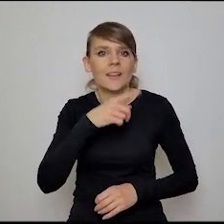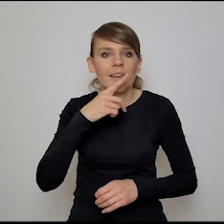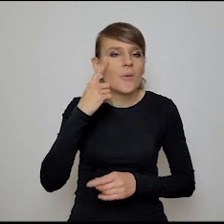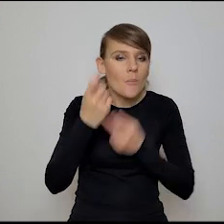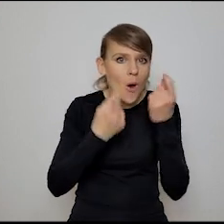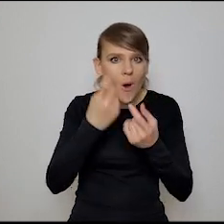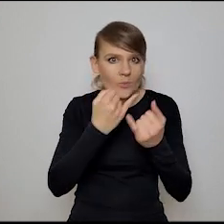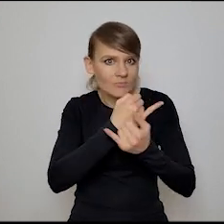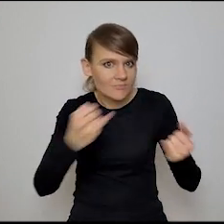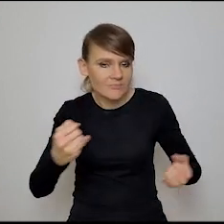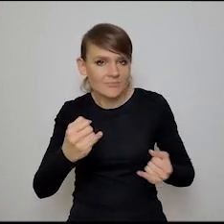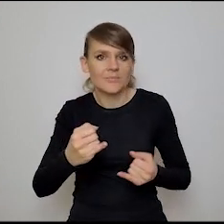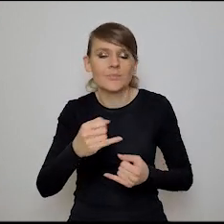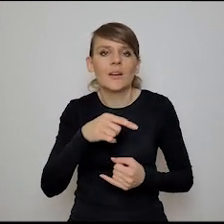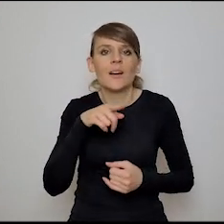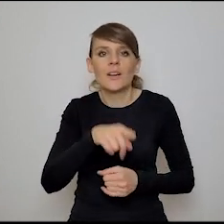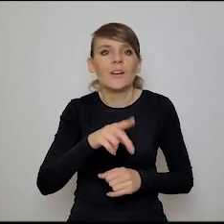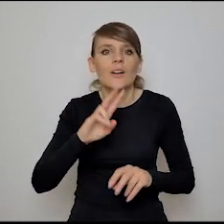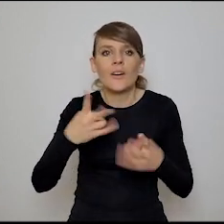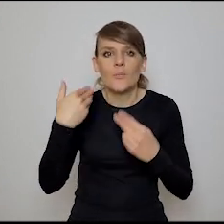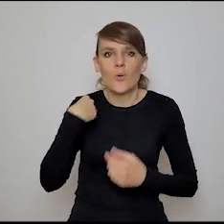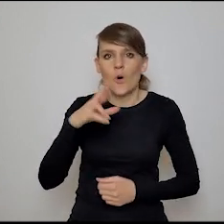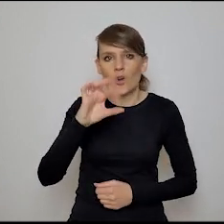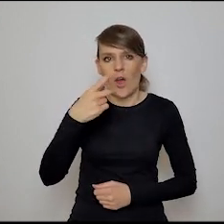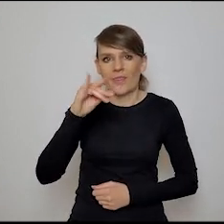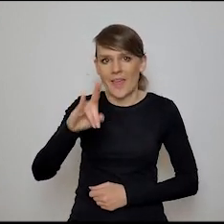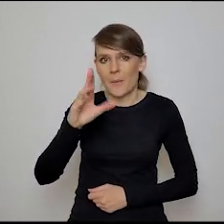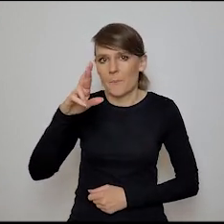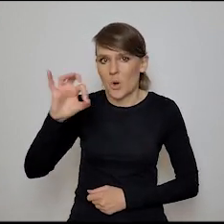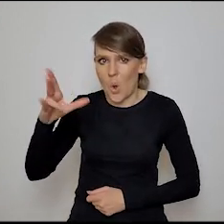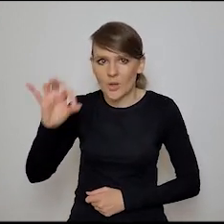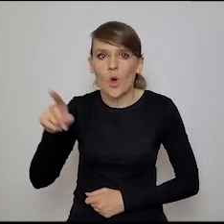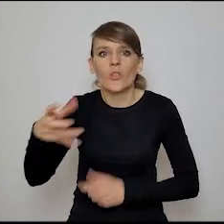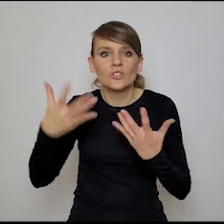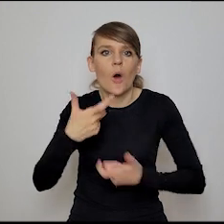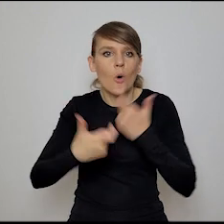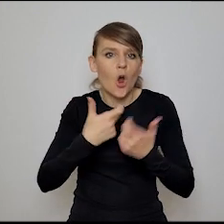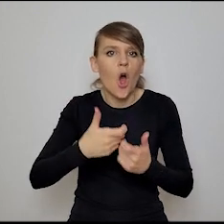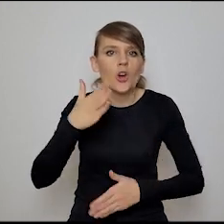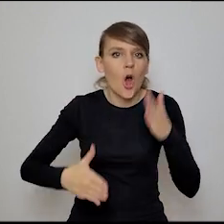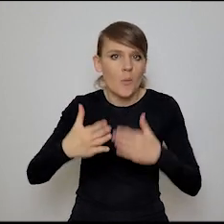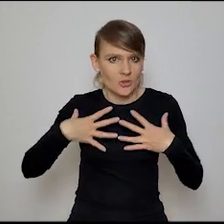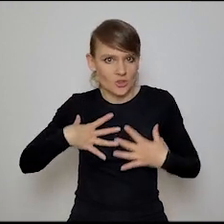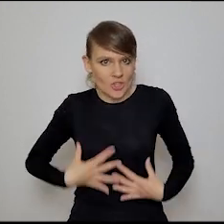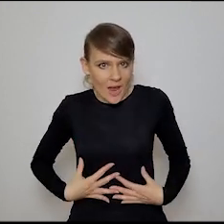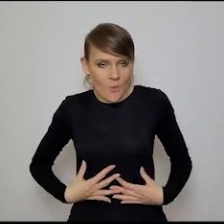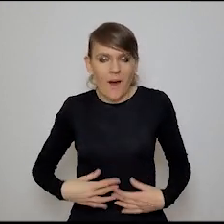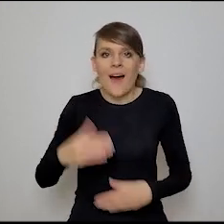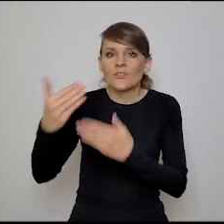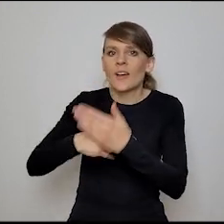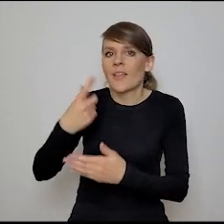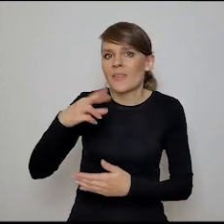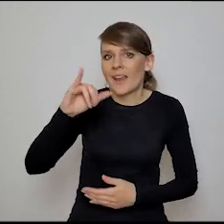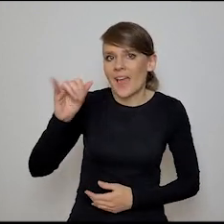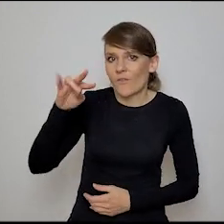się wzięły pomysły, ich własne, to się wzięło od Rodneya Brooksa, który chciał robić ucieleśnioną robotykę, a wcześniej właśnie od takiego Drejfusa. A